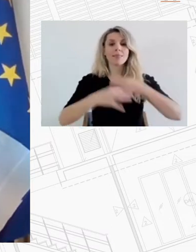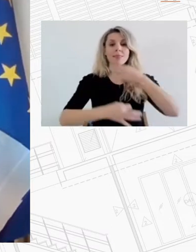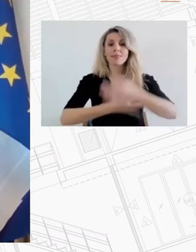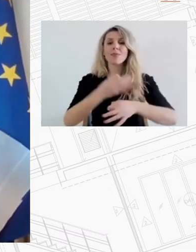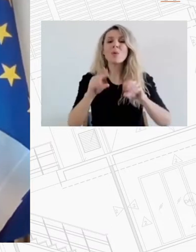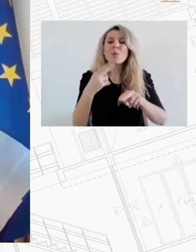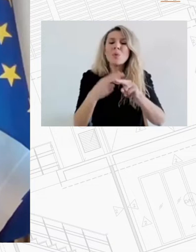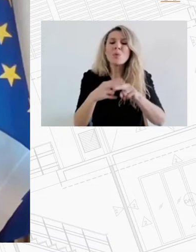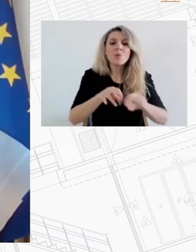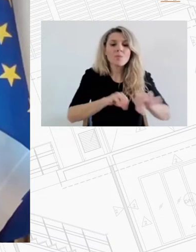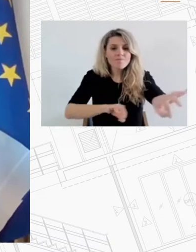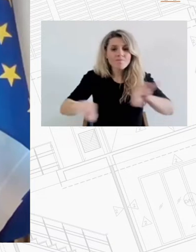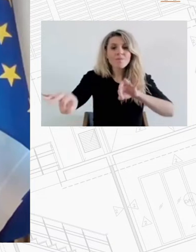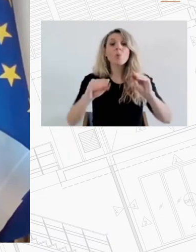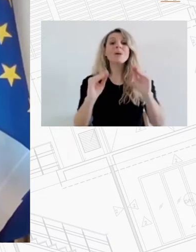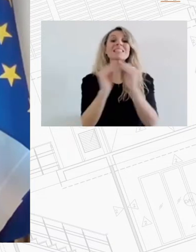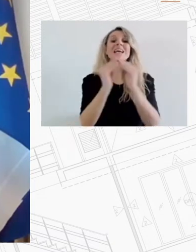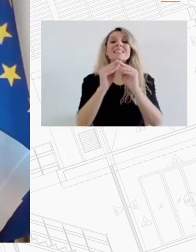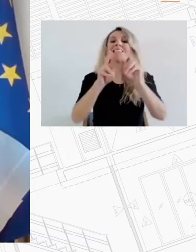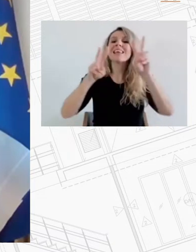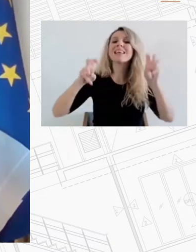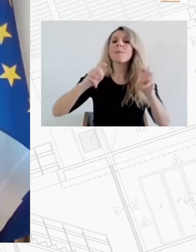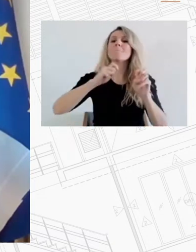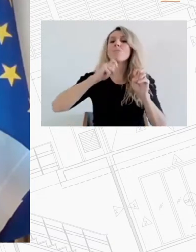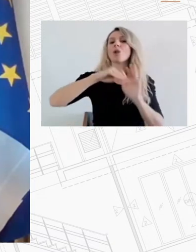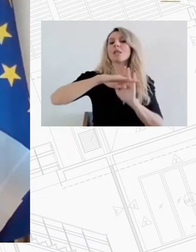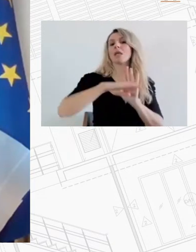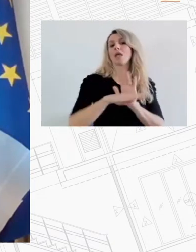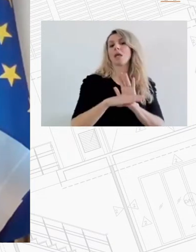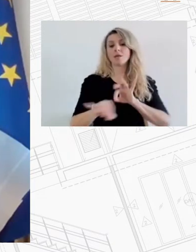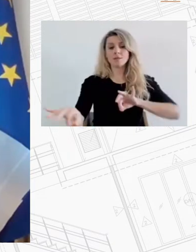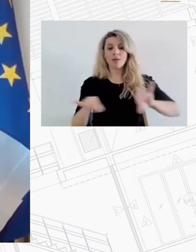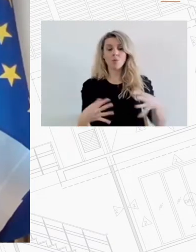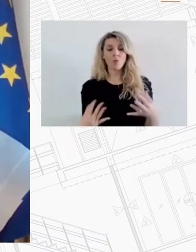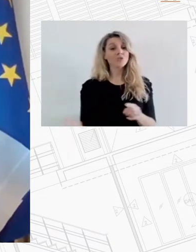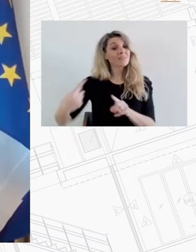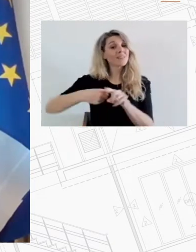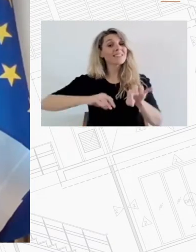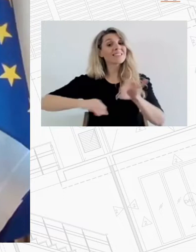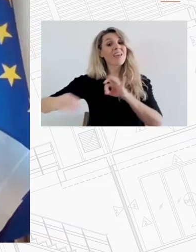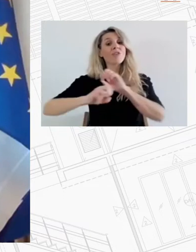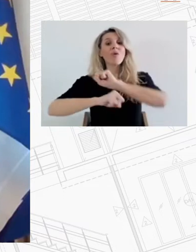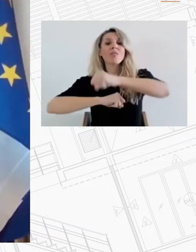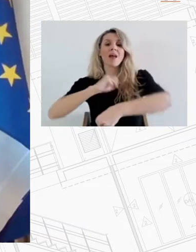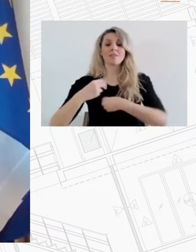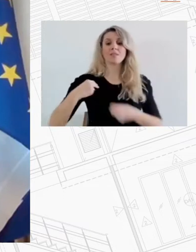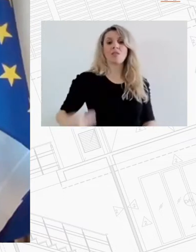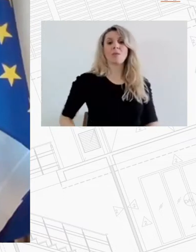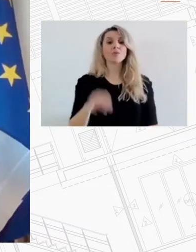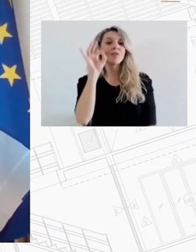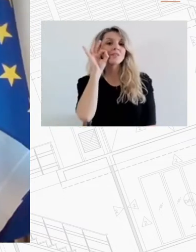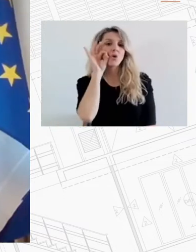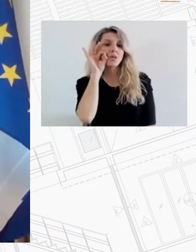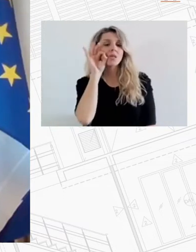χάραξης τεγαστικής πολιτικής από το ΣΟΤΑ αλλά και για το σχέδιο δράσης του Δήμου Θεσσαλονίκης στο πεδίο της